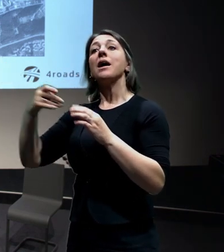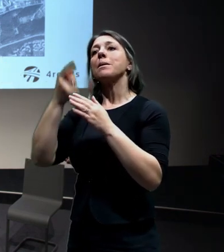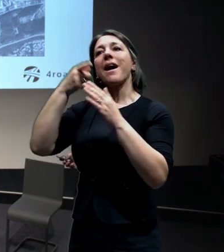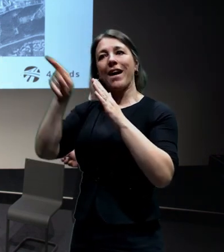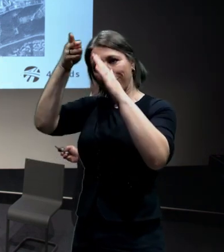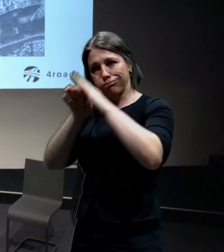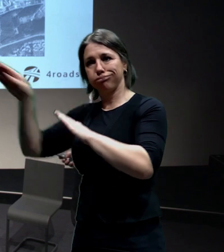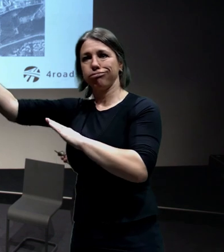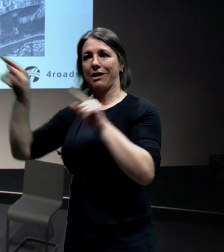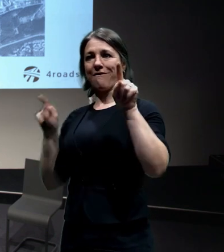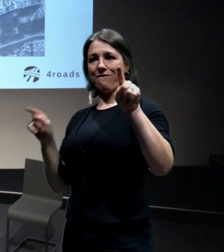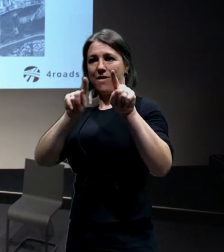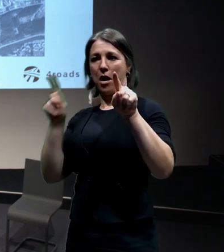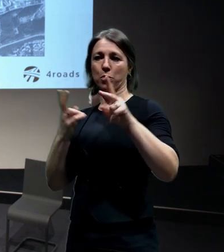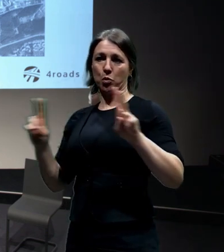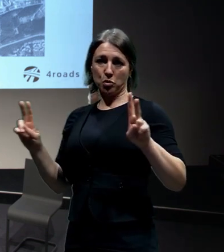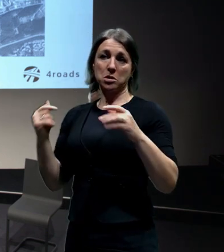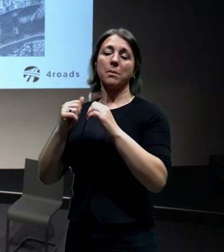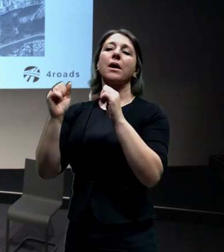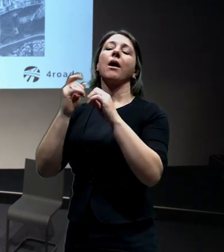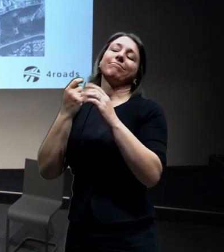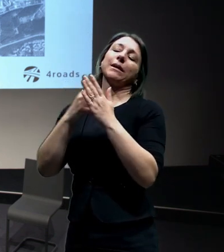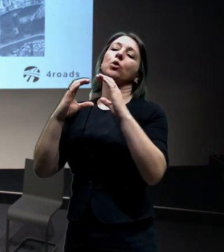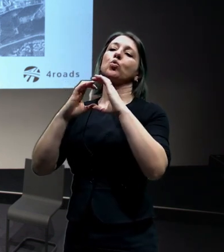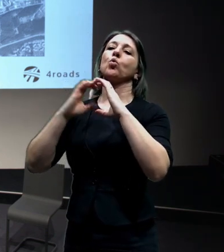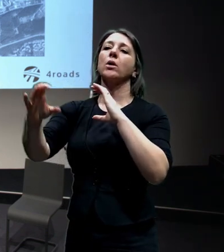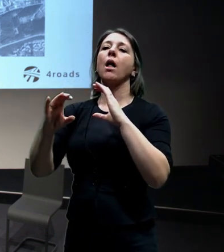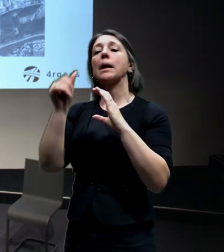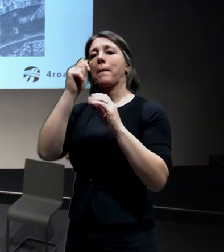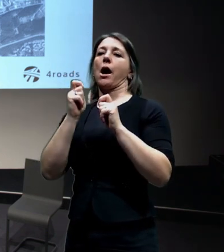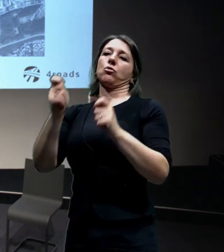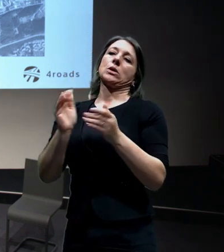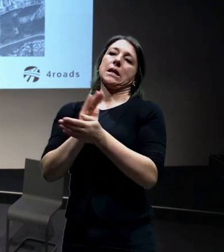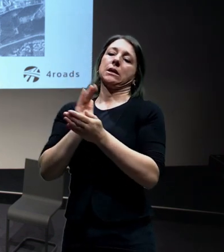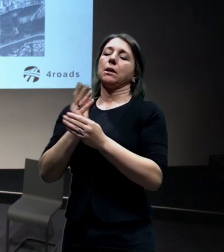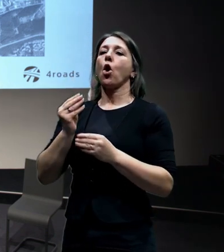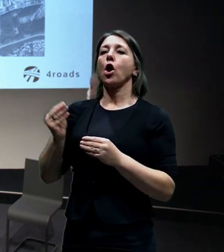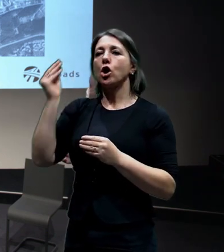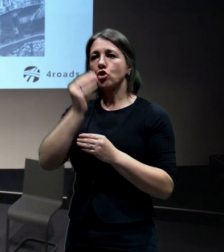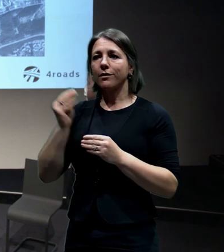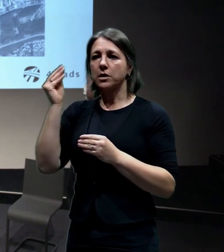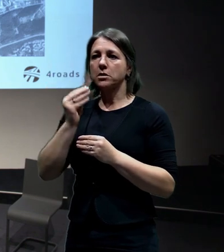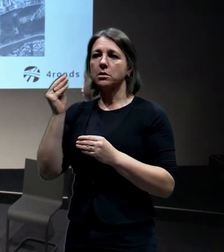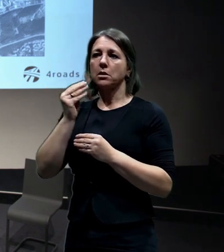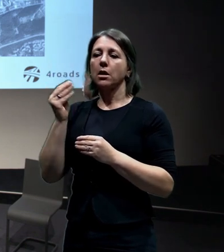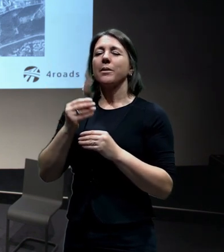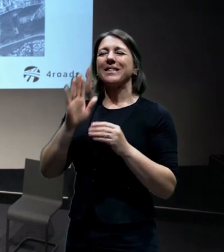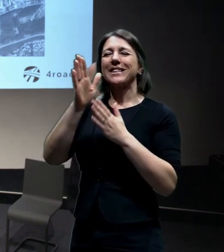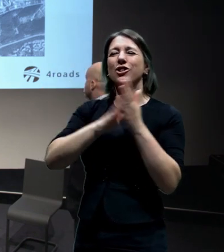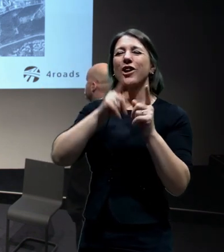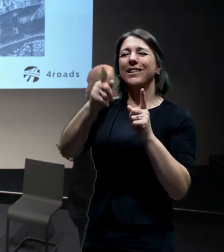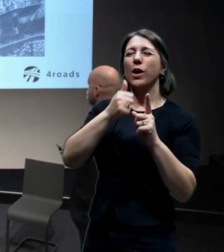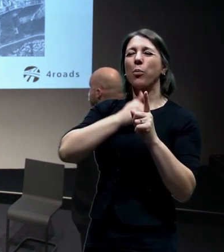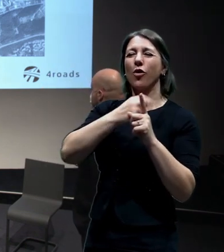Jedná se teda o ražený tunel, budeme mu říkat Holešovičky, který jde jižně od fakultní nemocnice